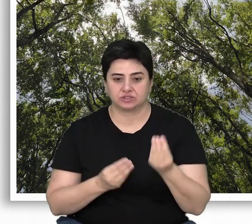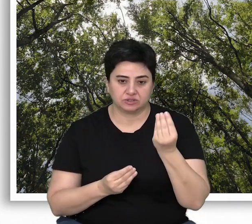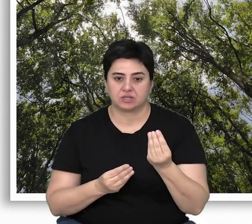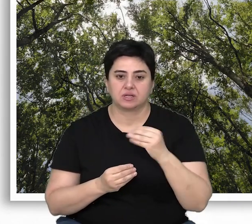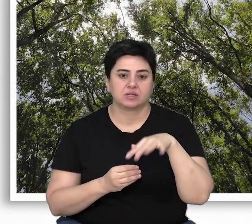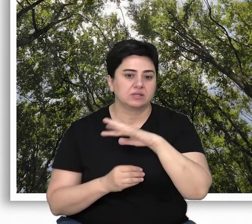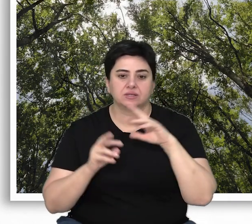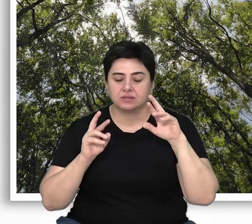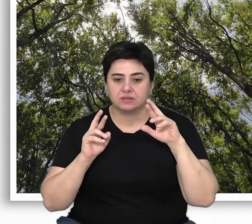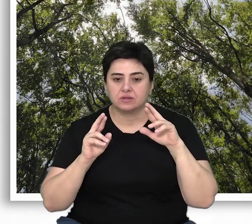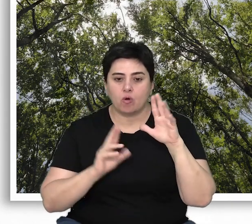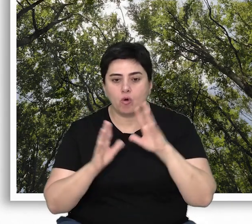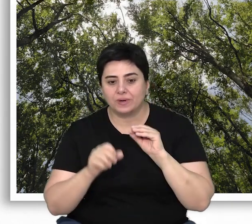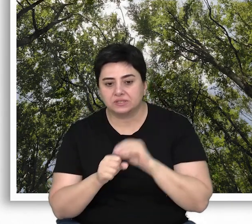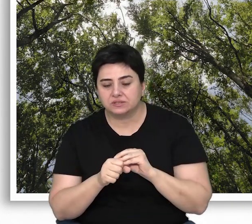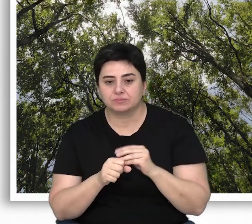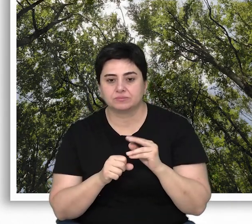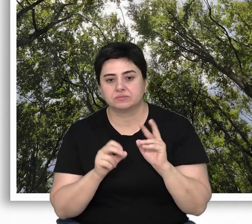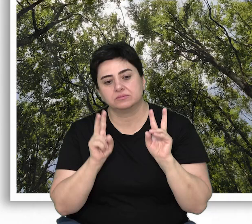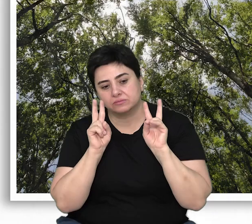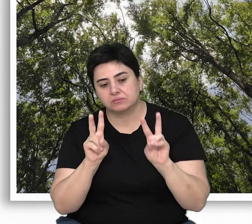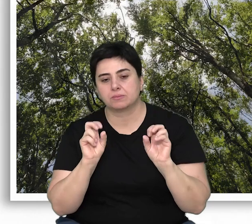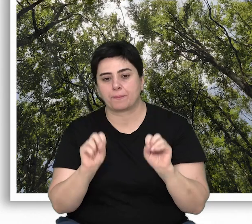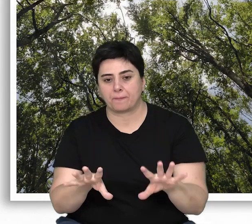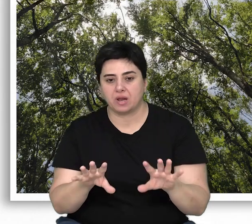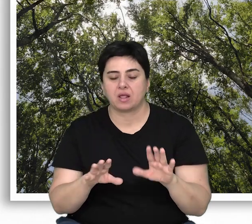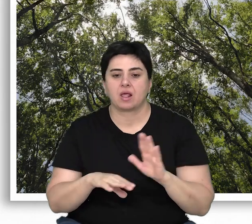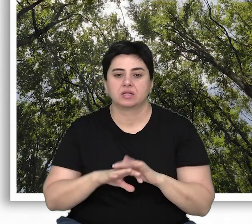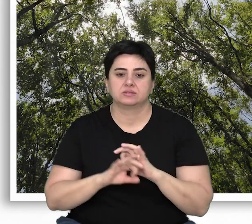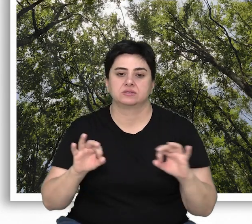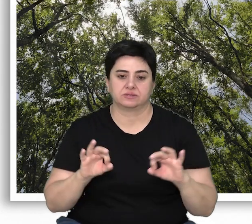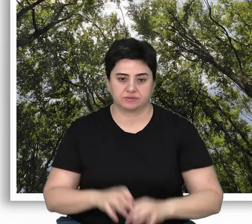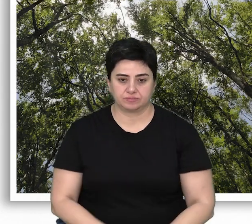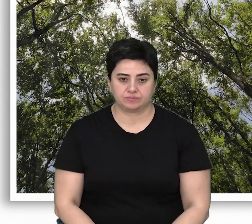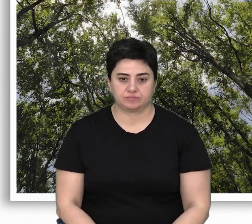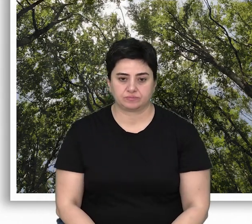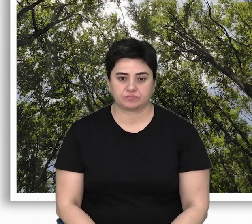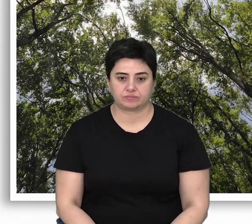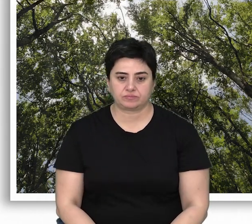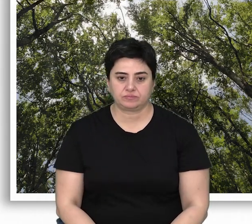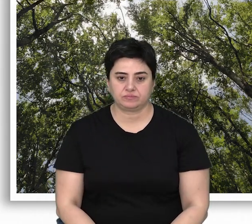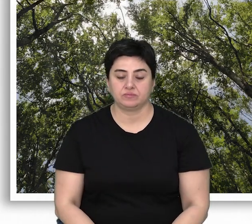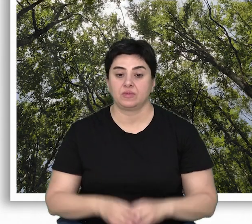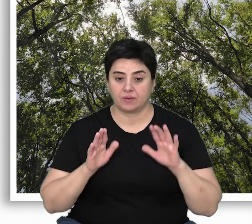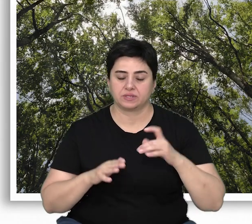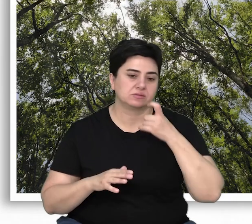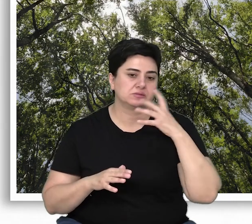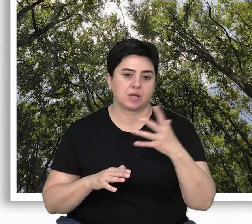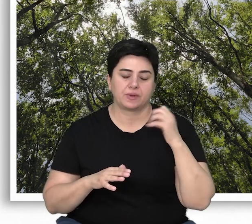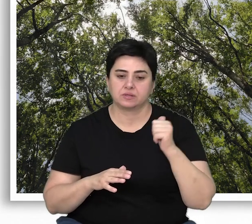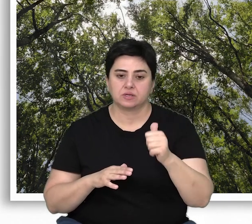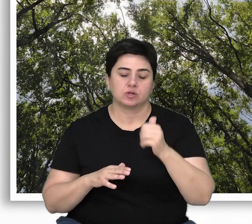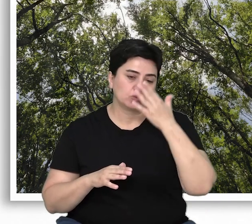zaman, çoğu kimse tarafından ormanın bir hali olarak algılandı ve çok da üzerinde durulmadı. Ancak